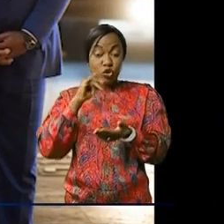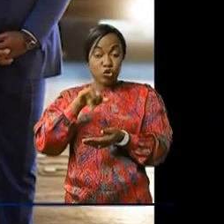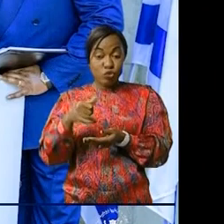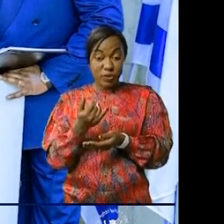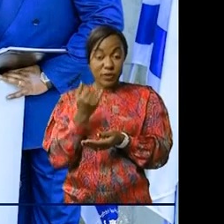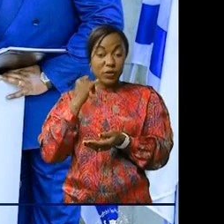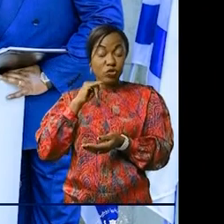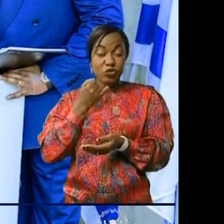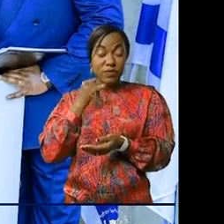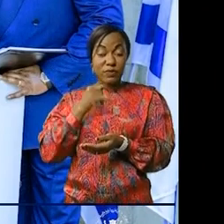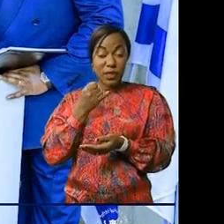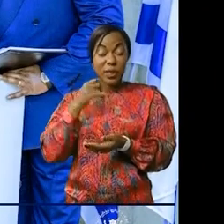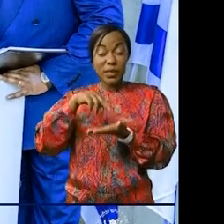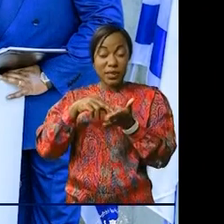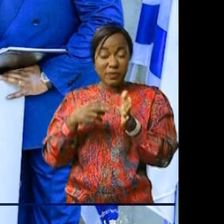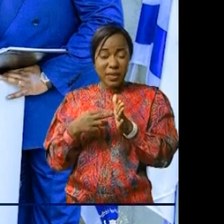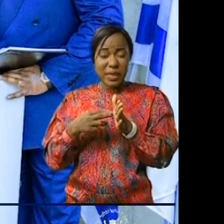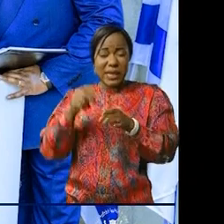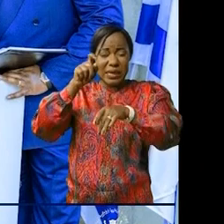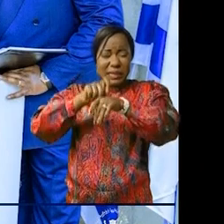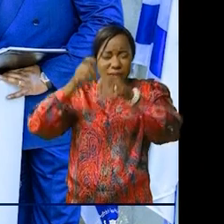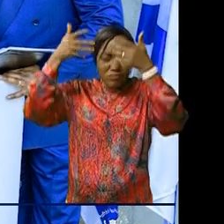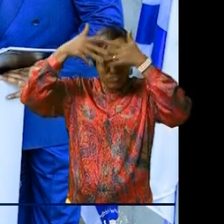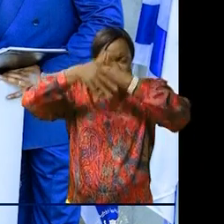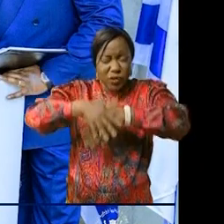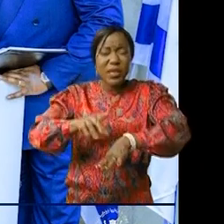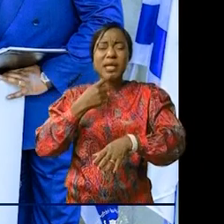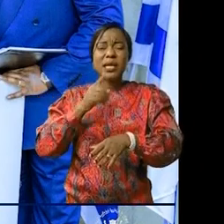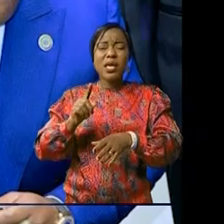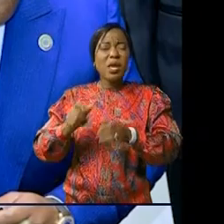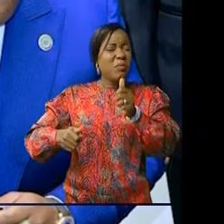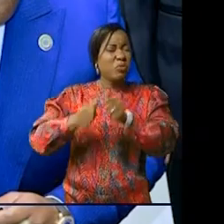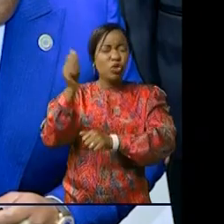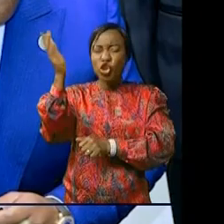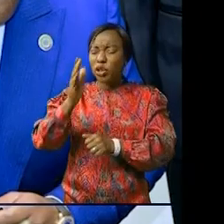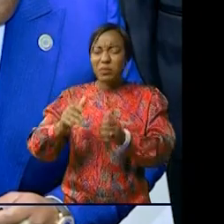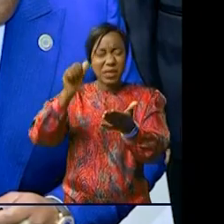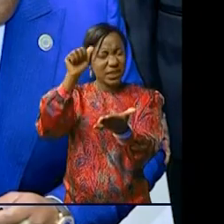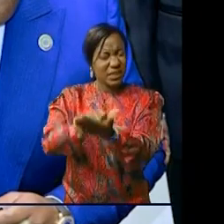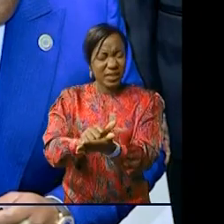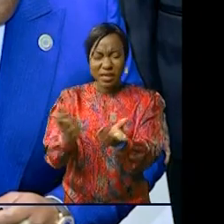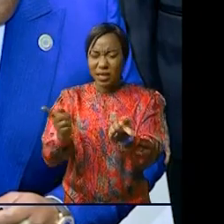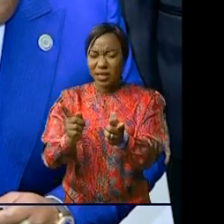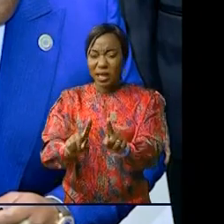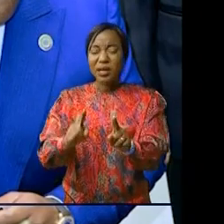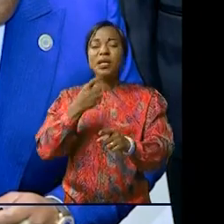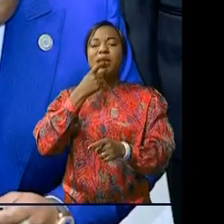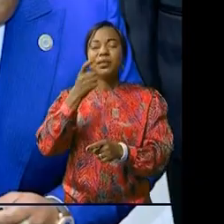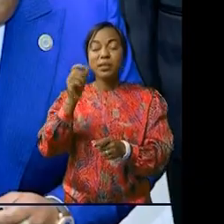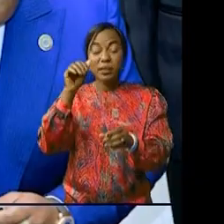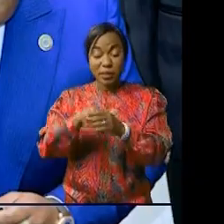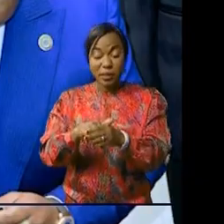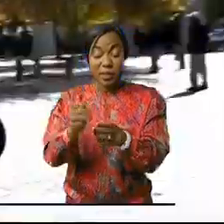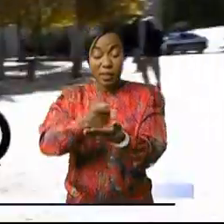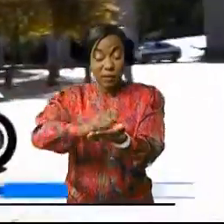d'un moment le plus sombre du XXe siècle. Plus jamais ça, c'est en substance les mots qu'il a consignés dans les livres d'or